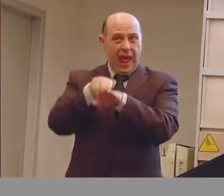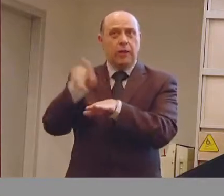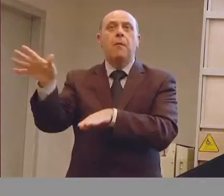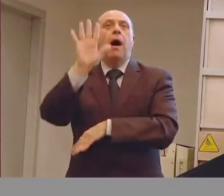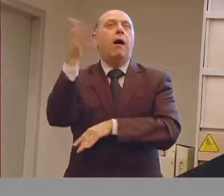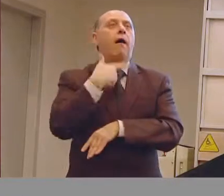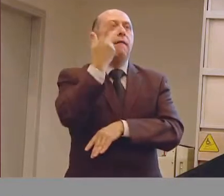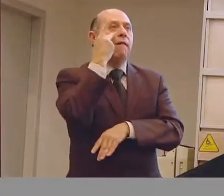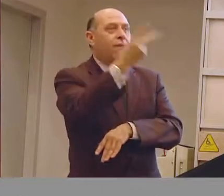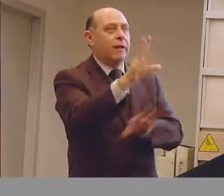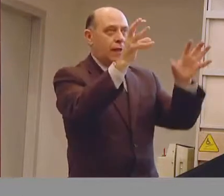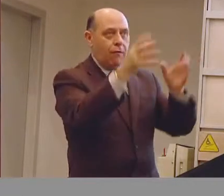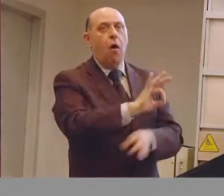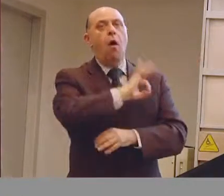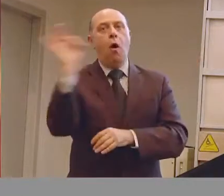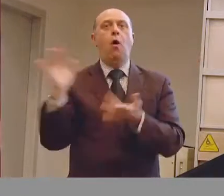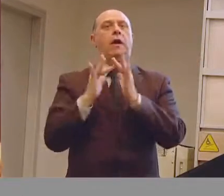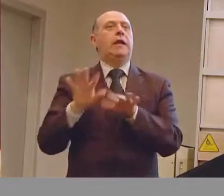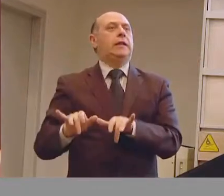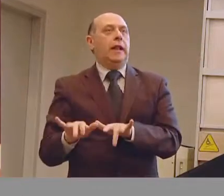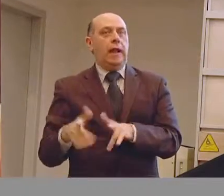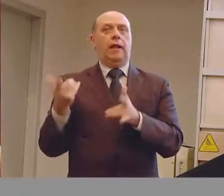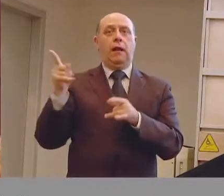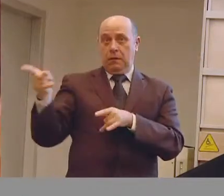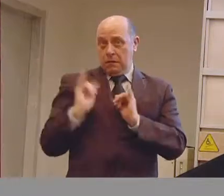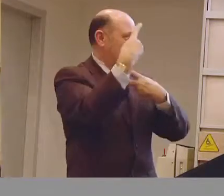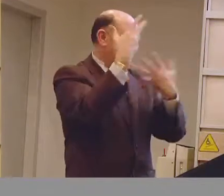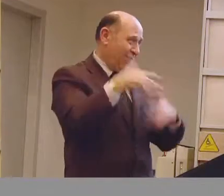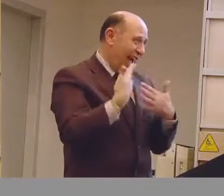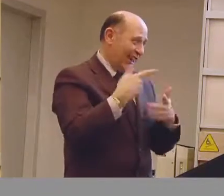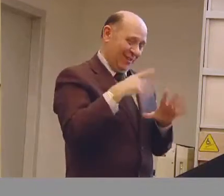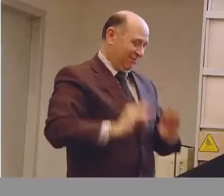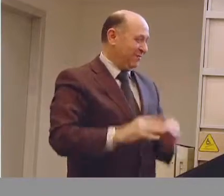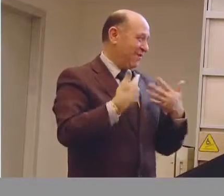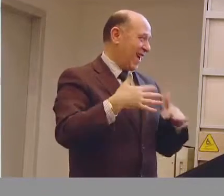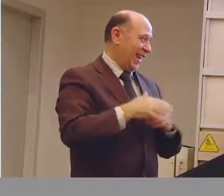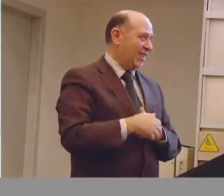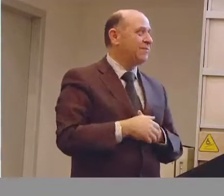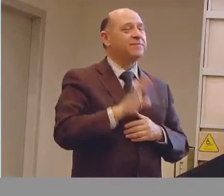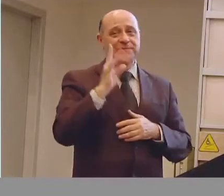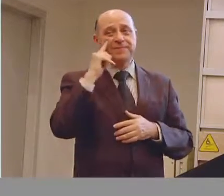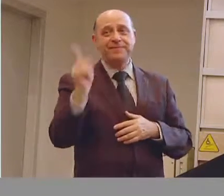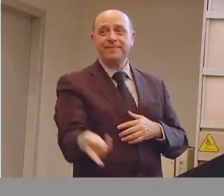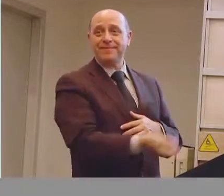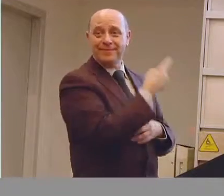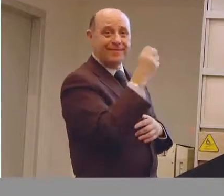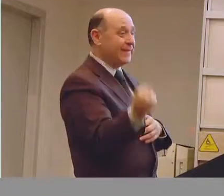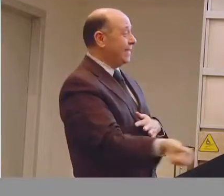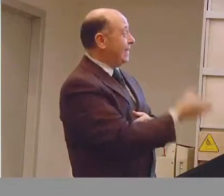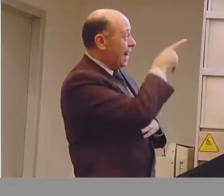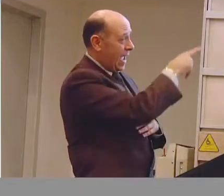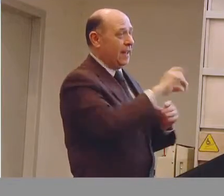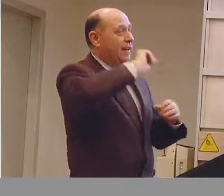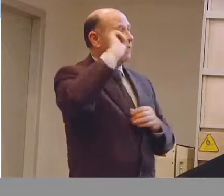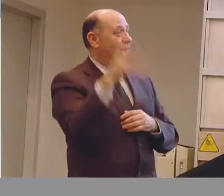televisione, oppure connettersi all'internet e parlare con gli amici, non certo quella di uscire fuori casa. Ecco, ho riepilogato in questa slide molto velocemente quello che, perché non